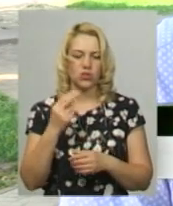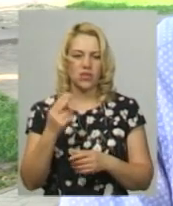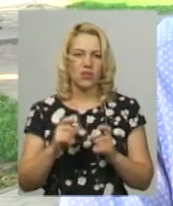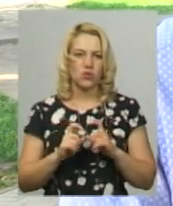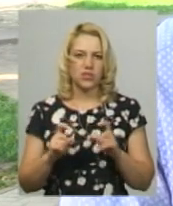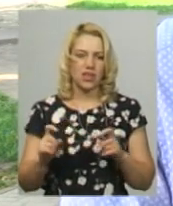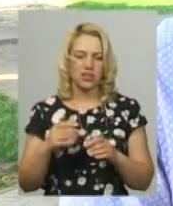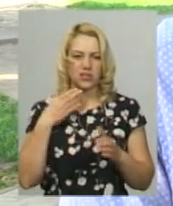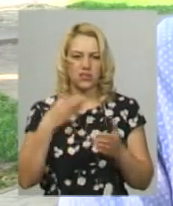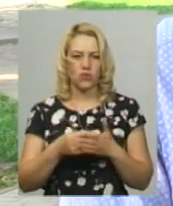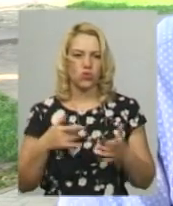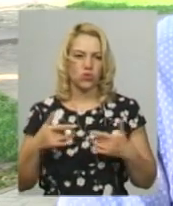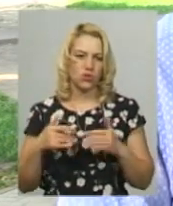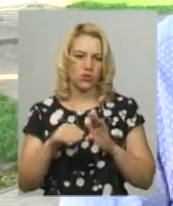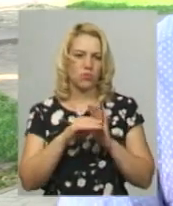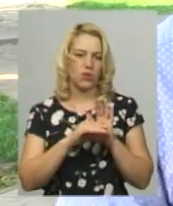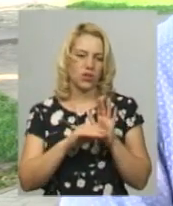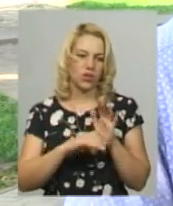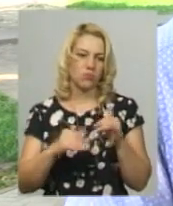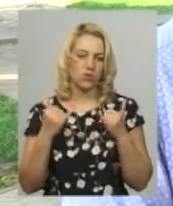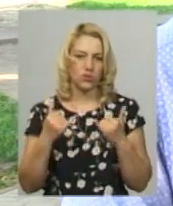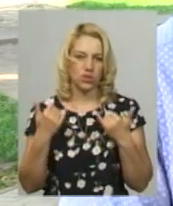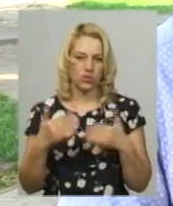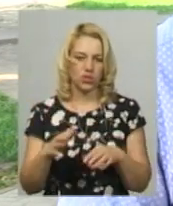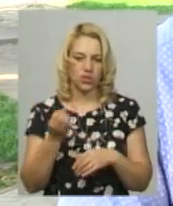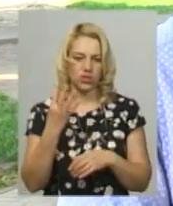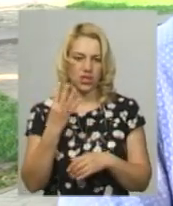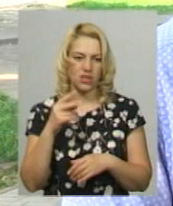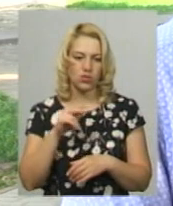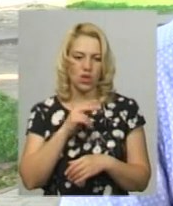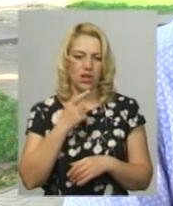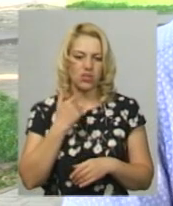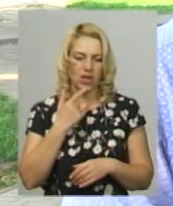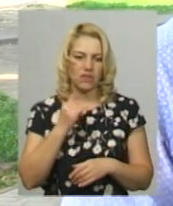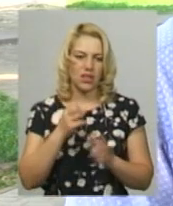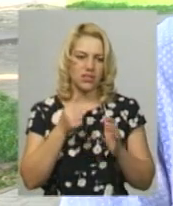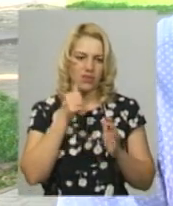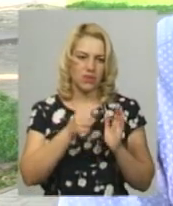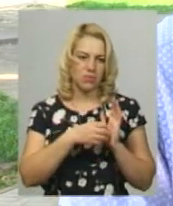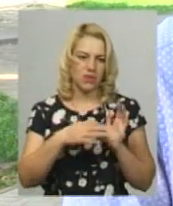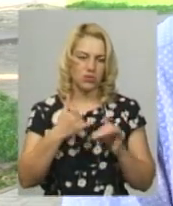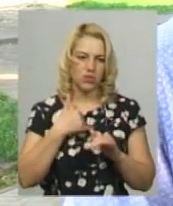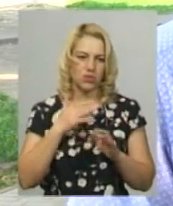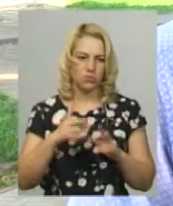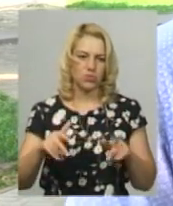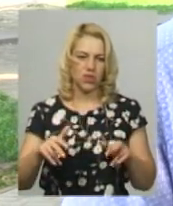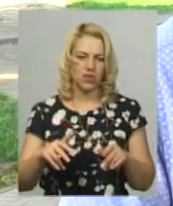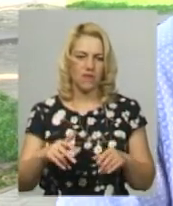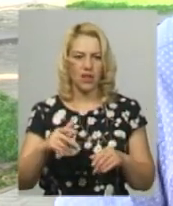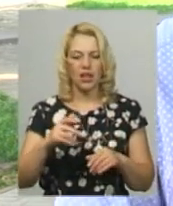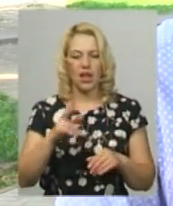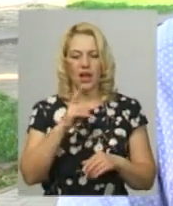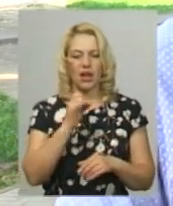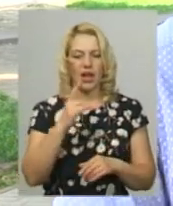закладі свою концертну програму. Вже сьогодні, 14 червня і завтра, 15-го, у нас будуть карнавали культур. Тобто